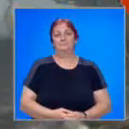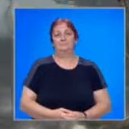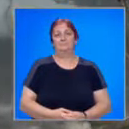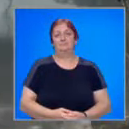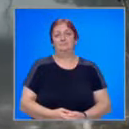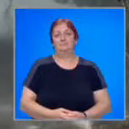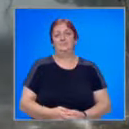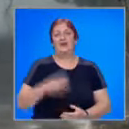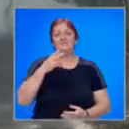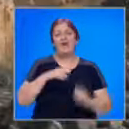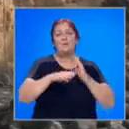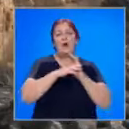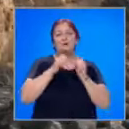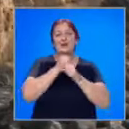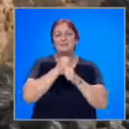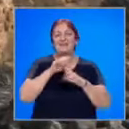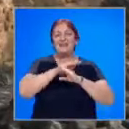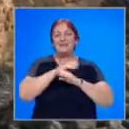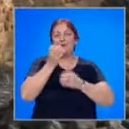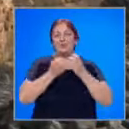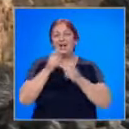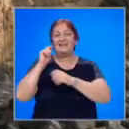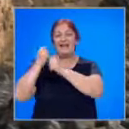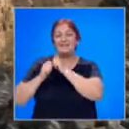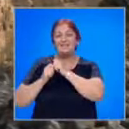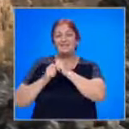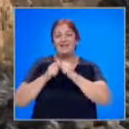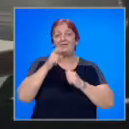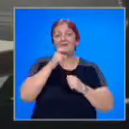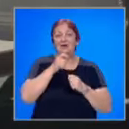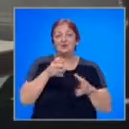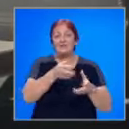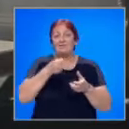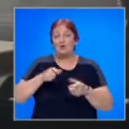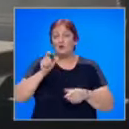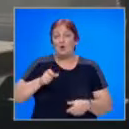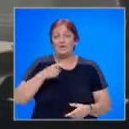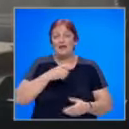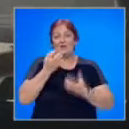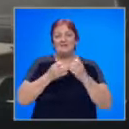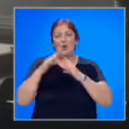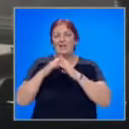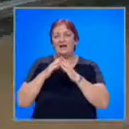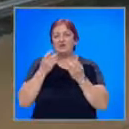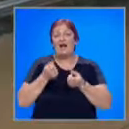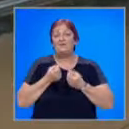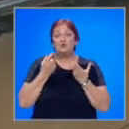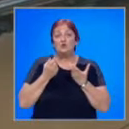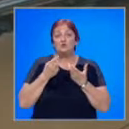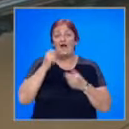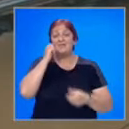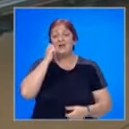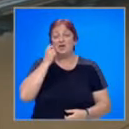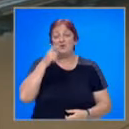Тейбе магорски служители загинаха в пожарите край Сандански. В Старо сел евакуират хора и ма изгорели къщи. Какво се случва?